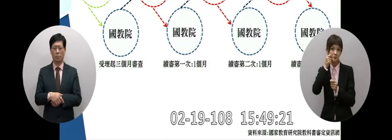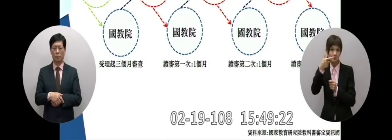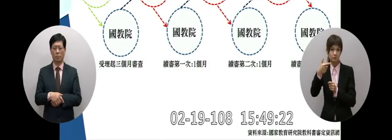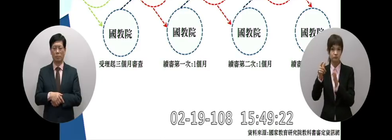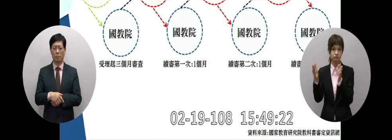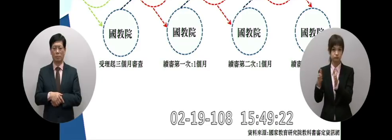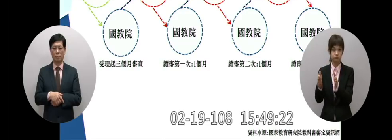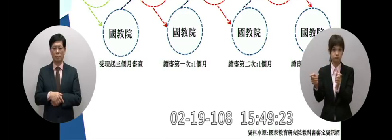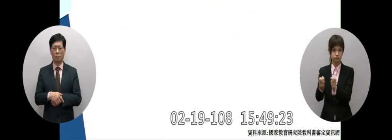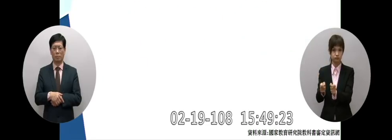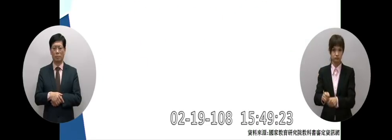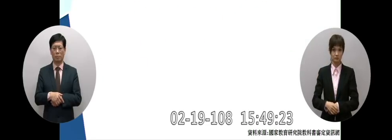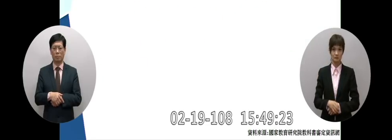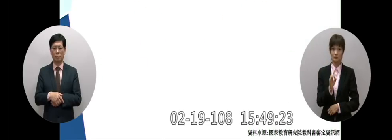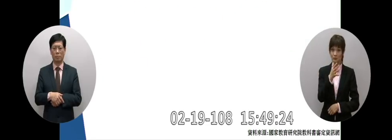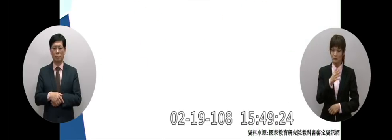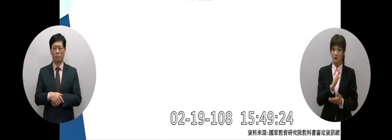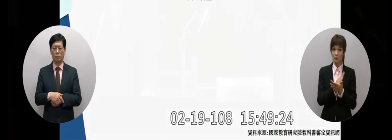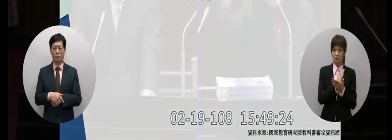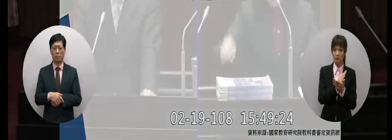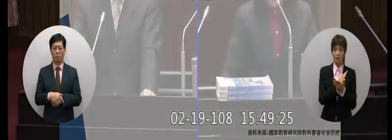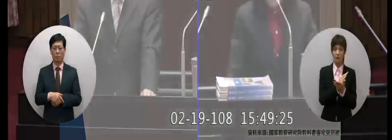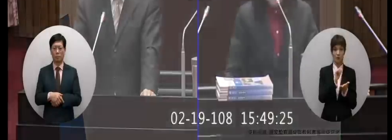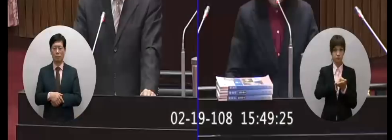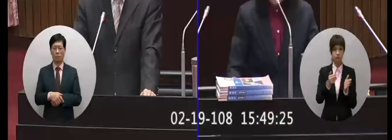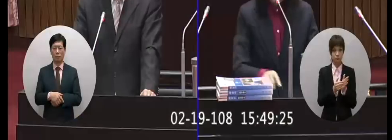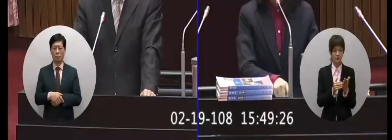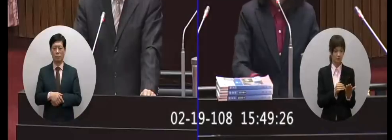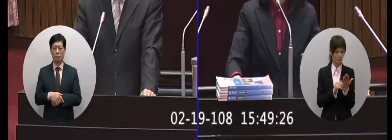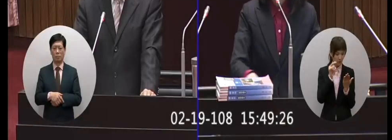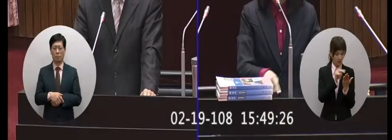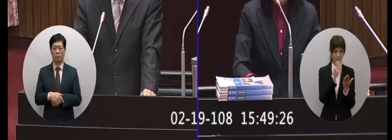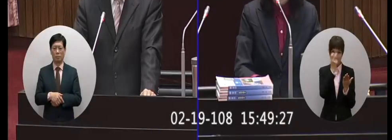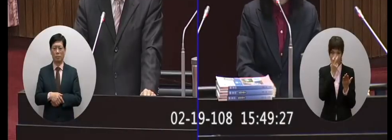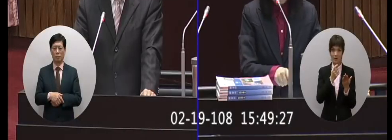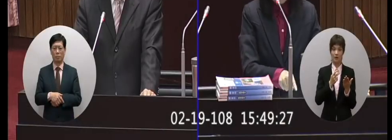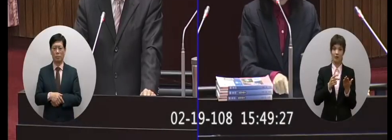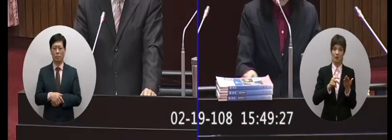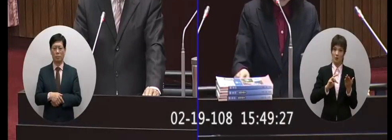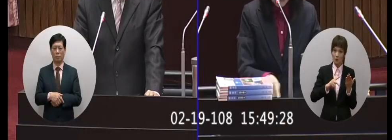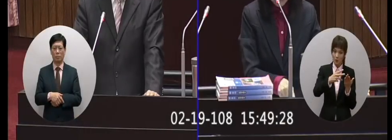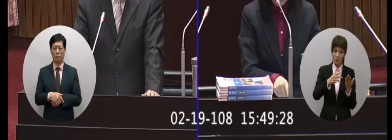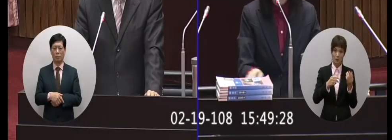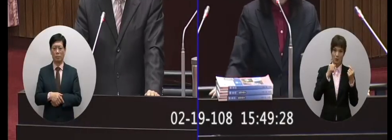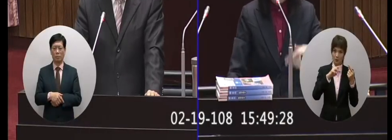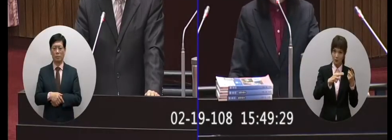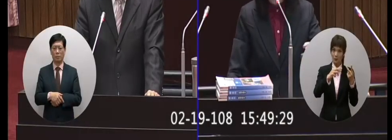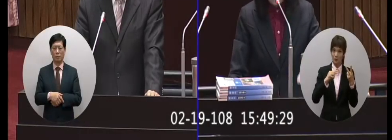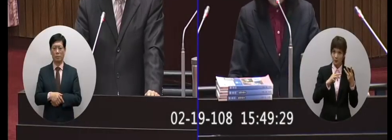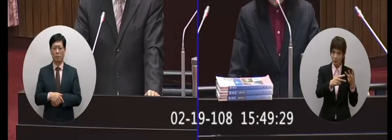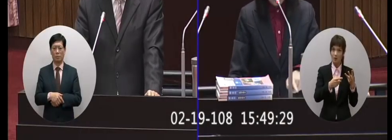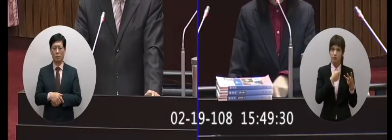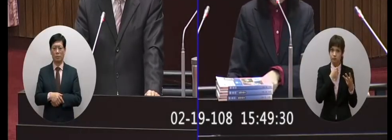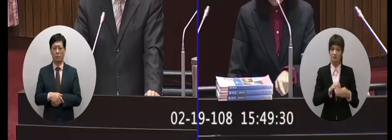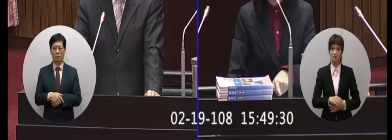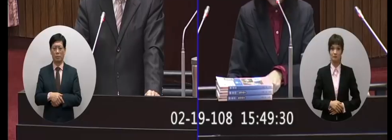因為教科書出來之後要什麼一修二修三修所以我先看一下你看以自然科回到